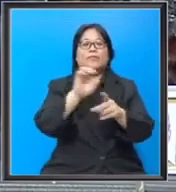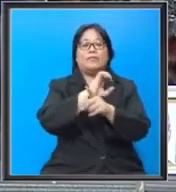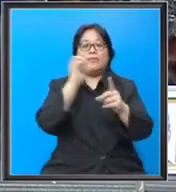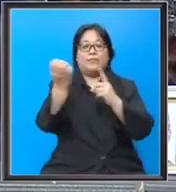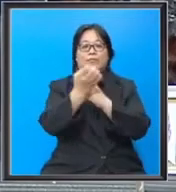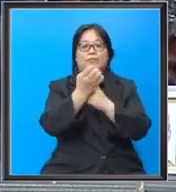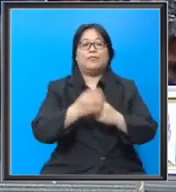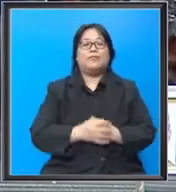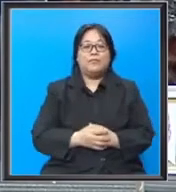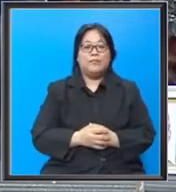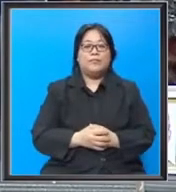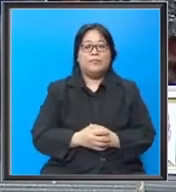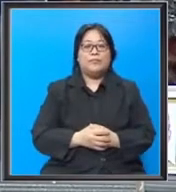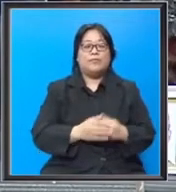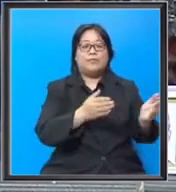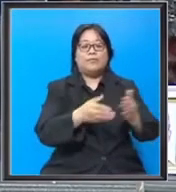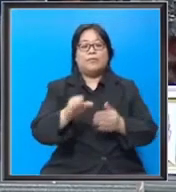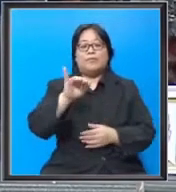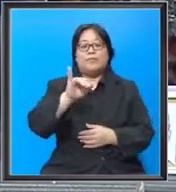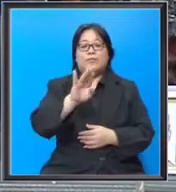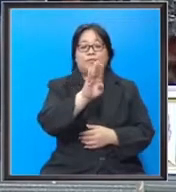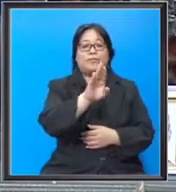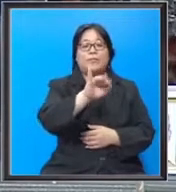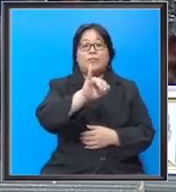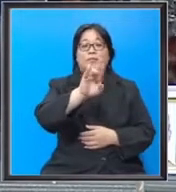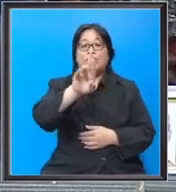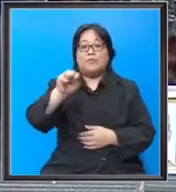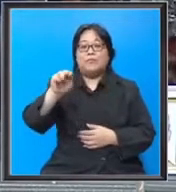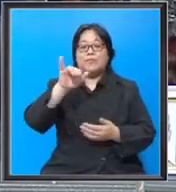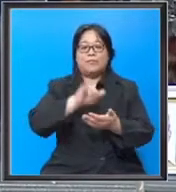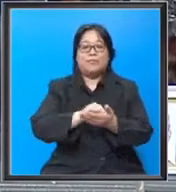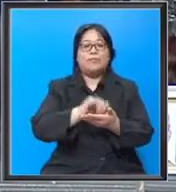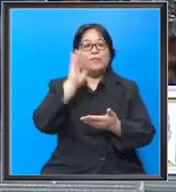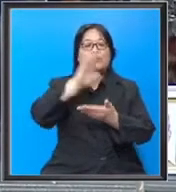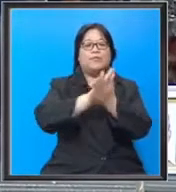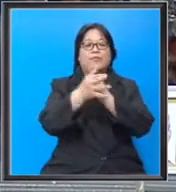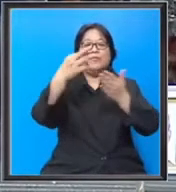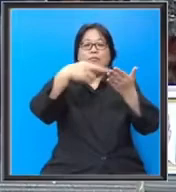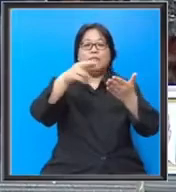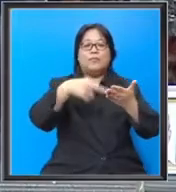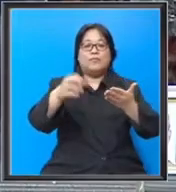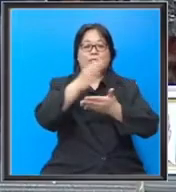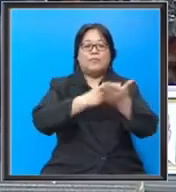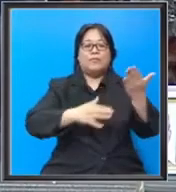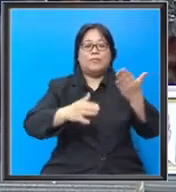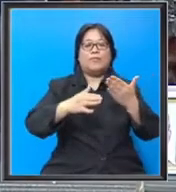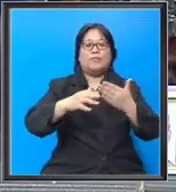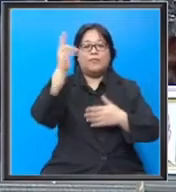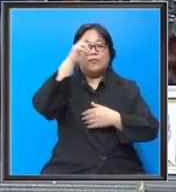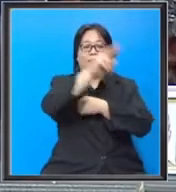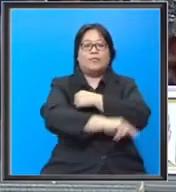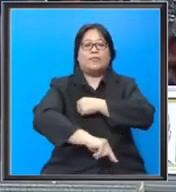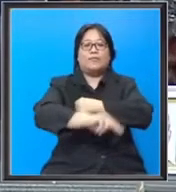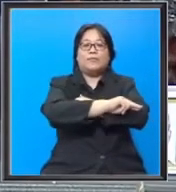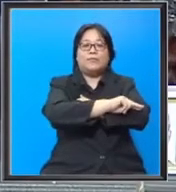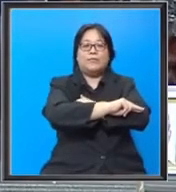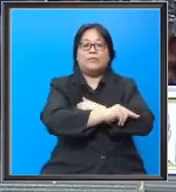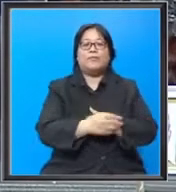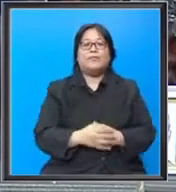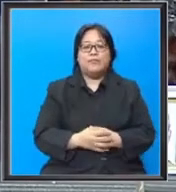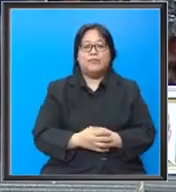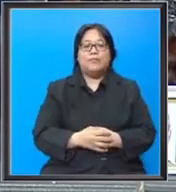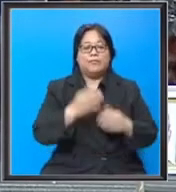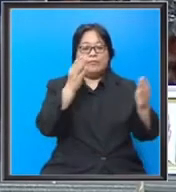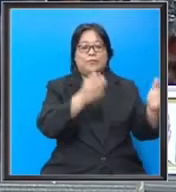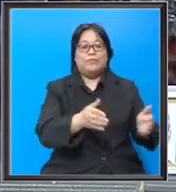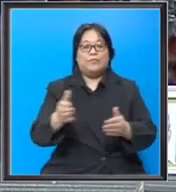alam sekitar. Plan IRBM ini akan dijadikan rujukan pihak berkuasa Kerajaan Negeri dalam